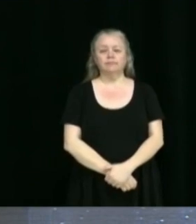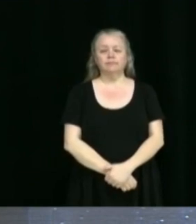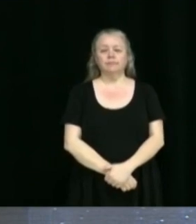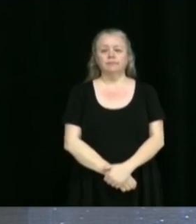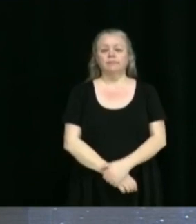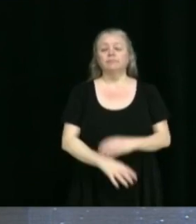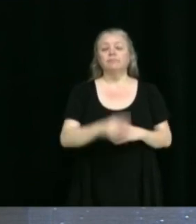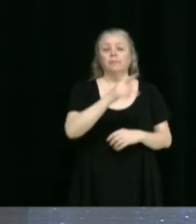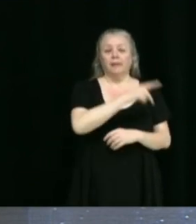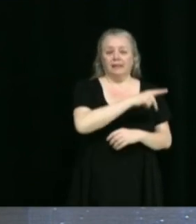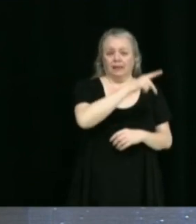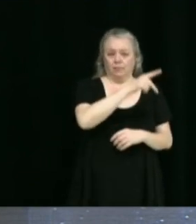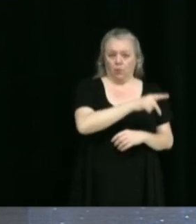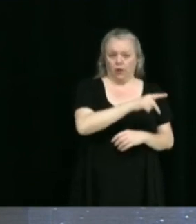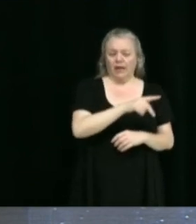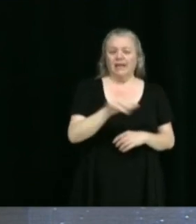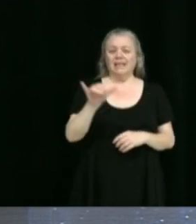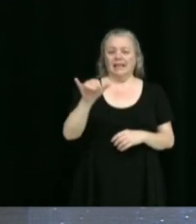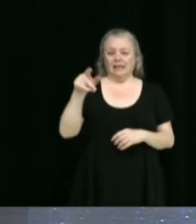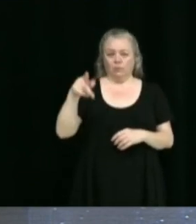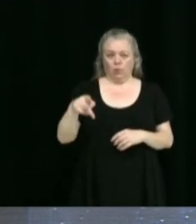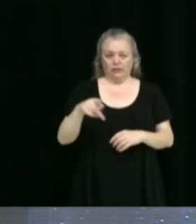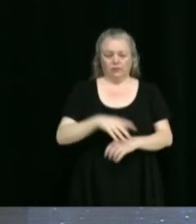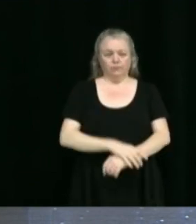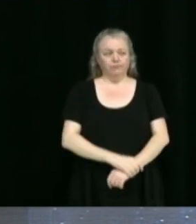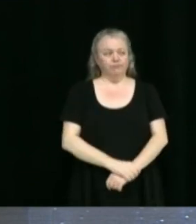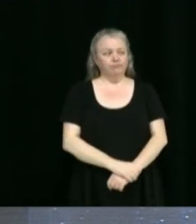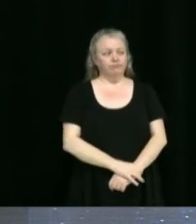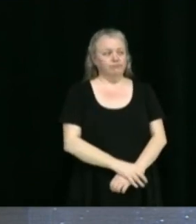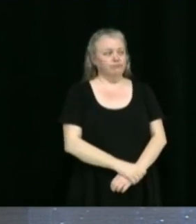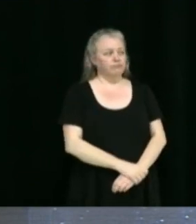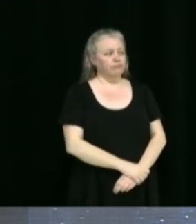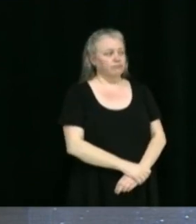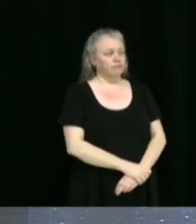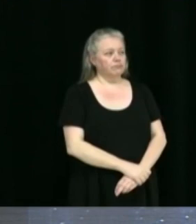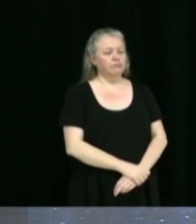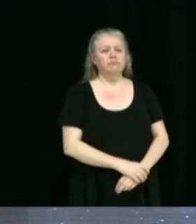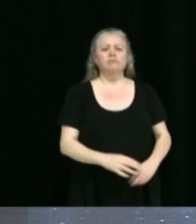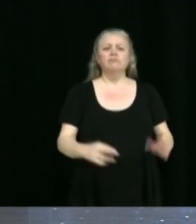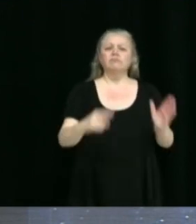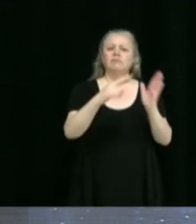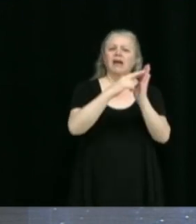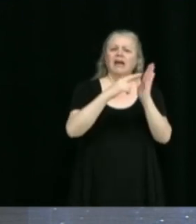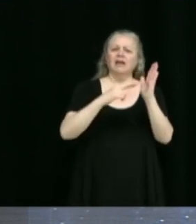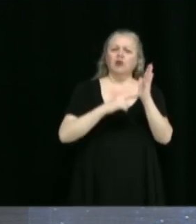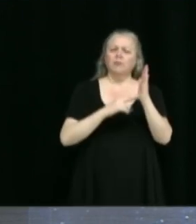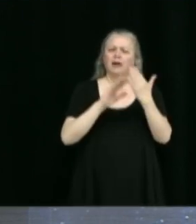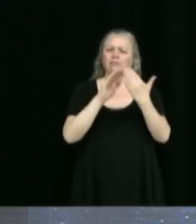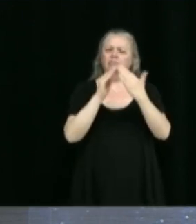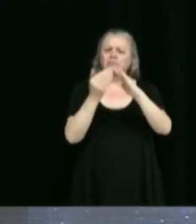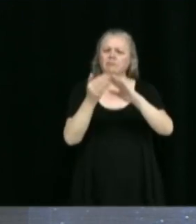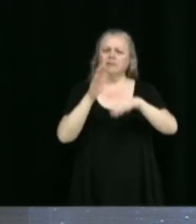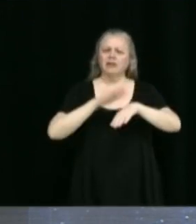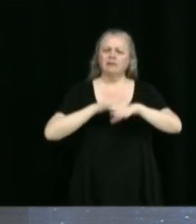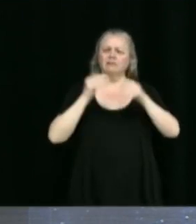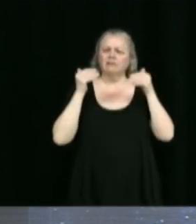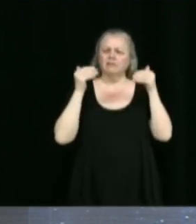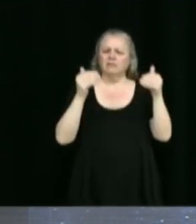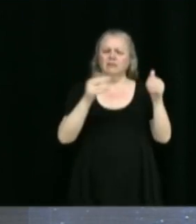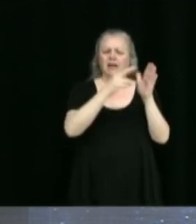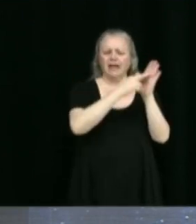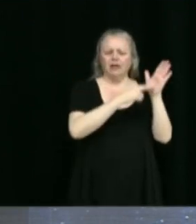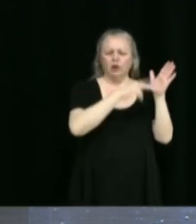Patrick Poulin et Yannick Poisson Règlement d'Urbanisme Avis de motion à être donné d'un règlement